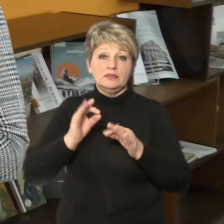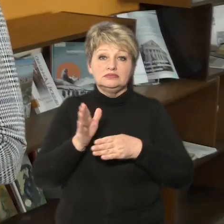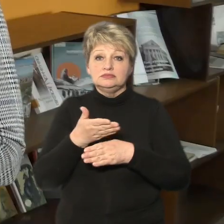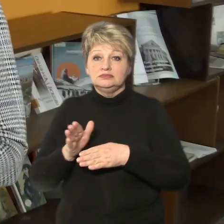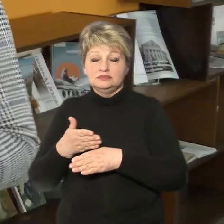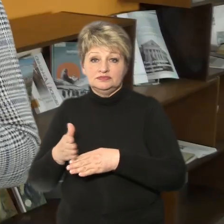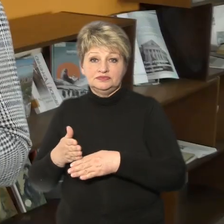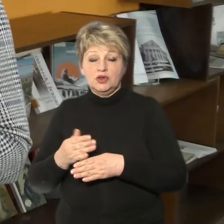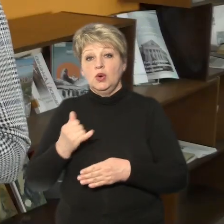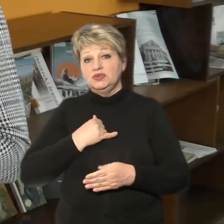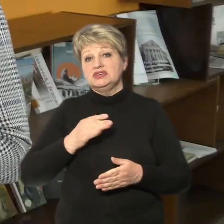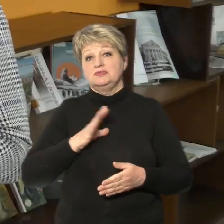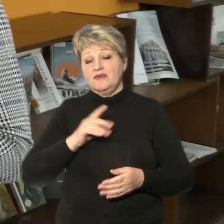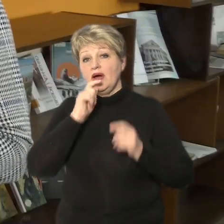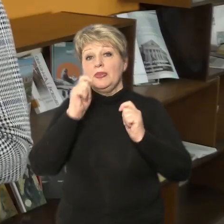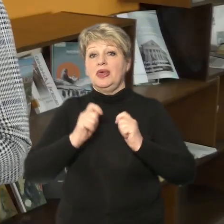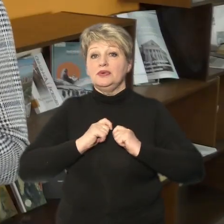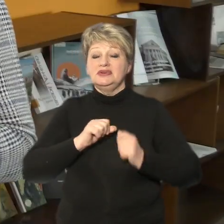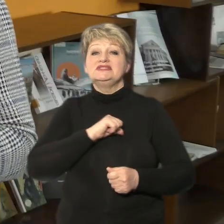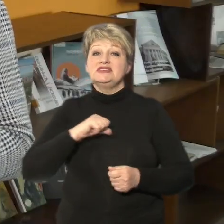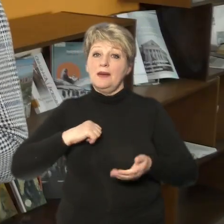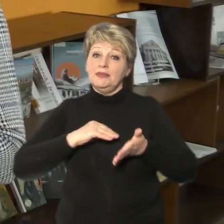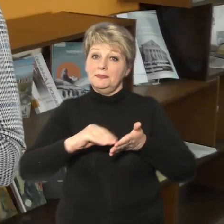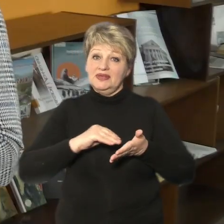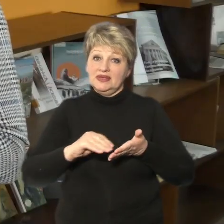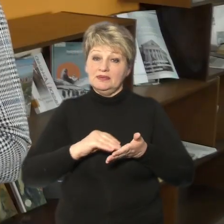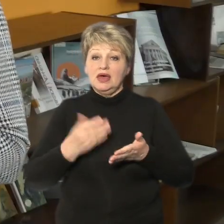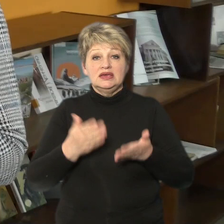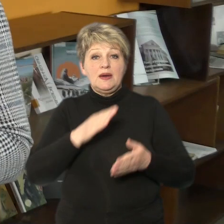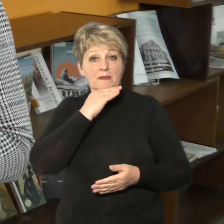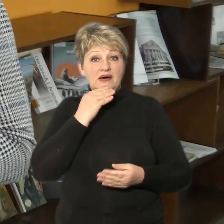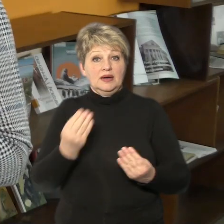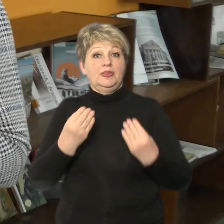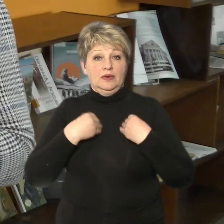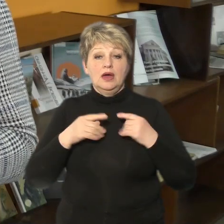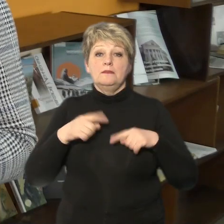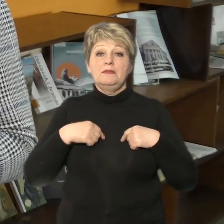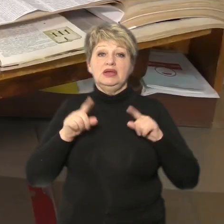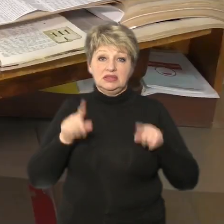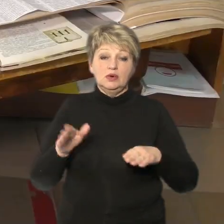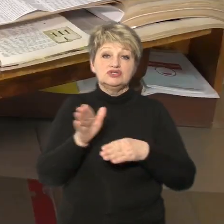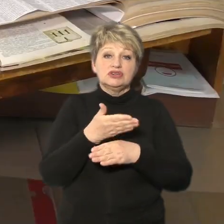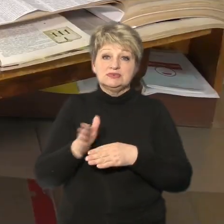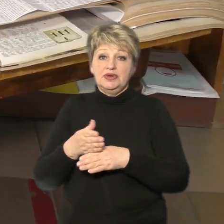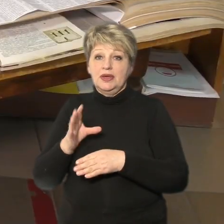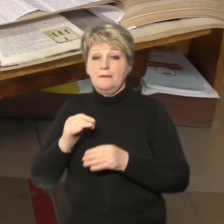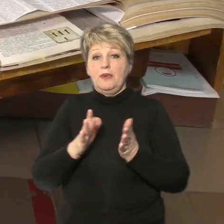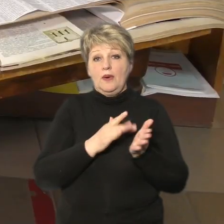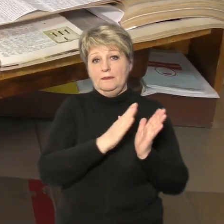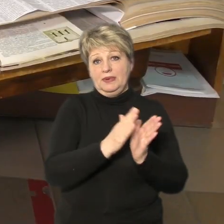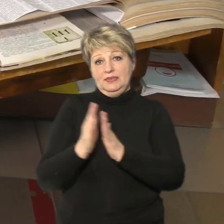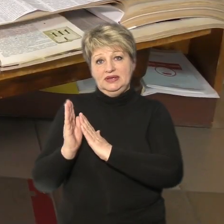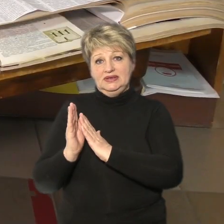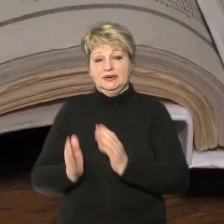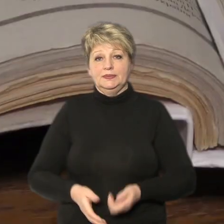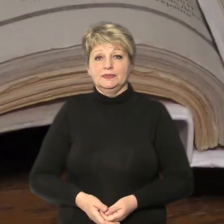Нас буває, дарують автори книги, ми також, якщо нам це багато примірників дають, ми також розпреділяємо по бібліотекам. Ірина Філенко, Максим